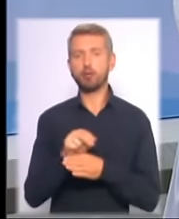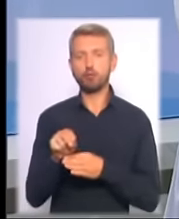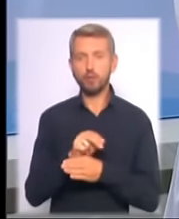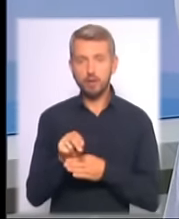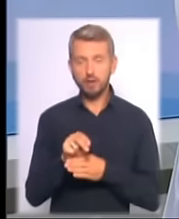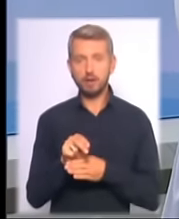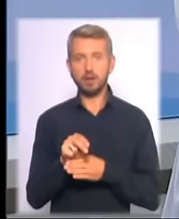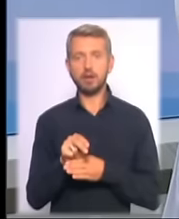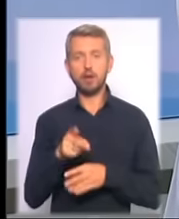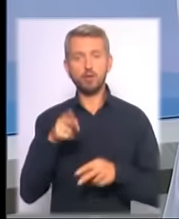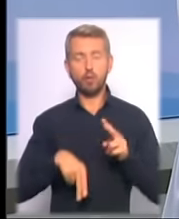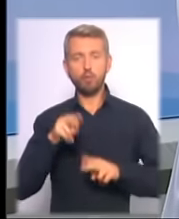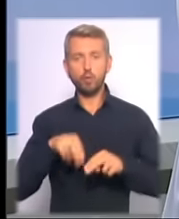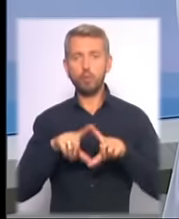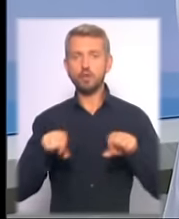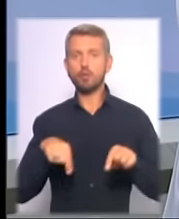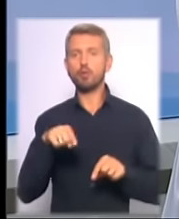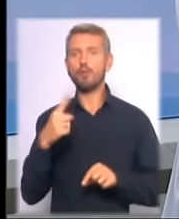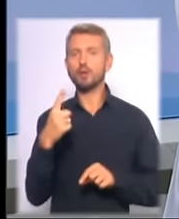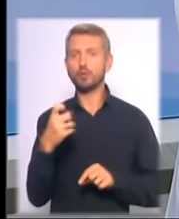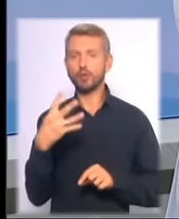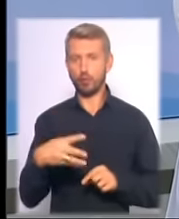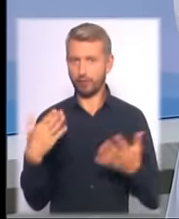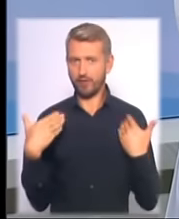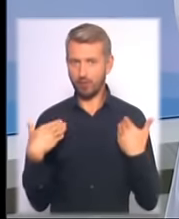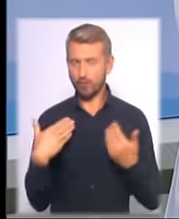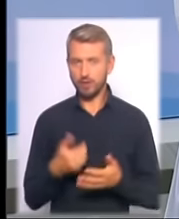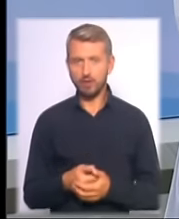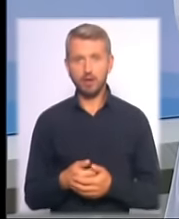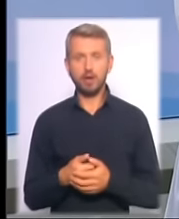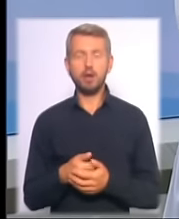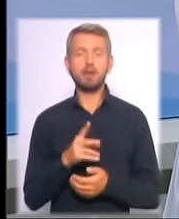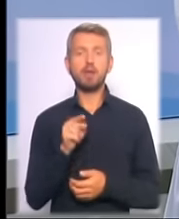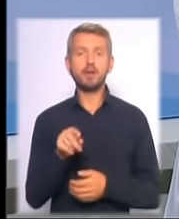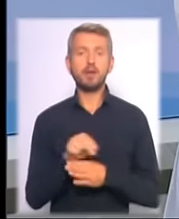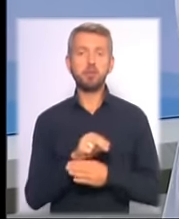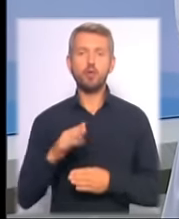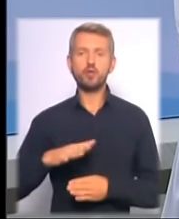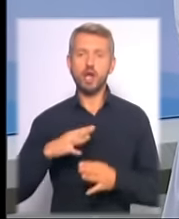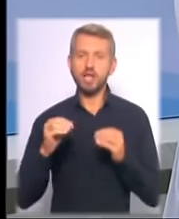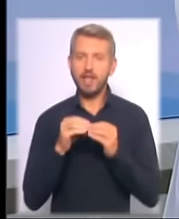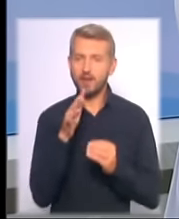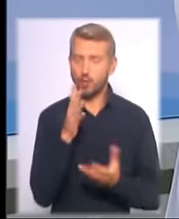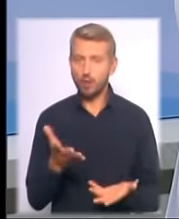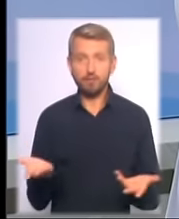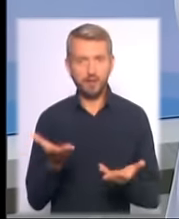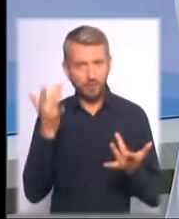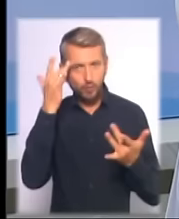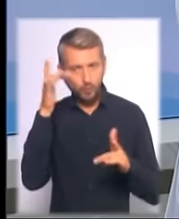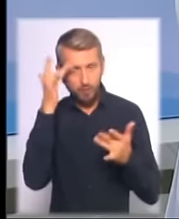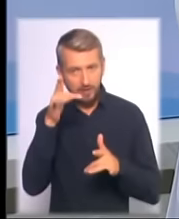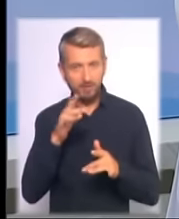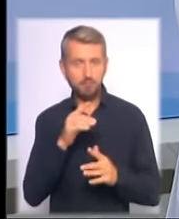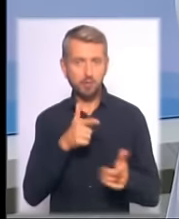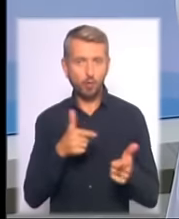добудови школу номер 140, що на Святошині. На її ремонт чекали 10 років. Які сюрпризи підготували всередині